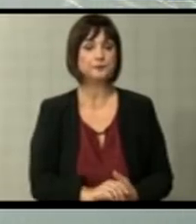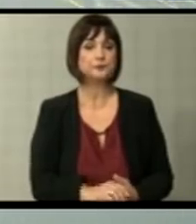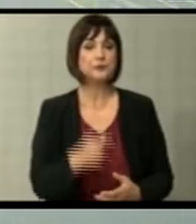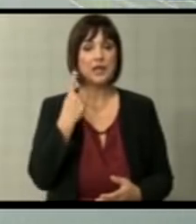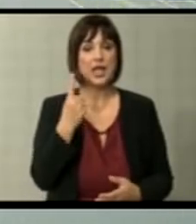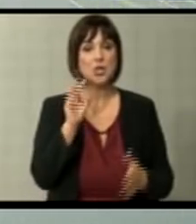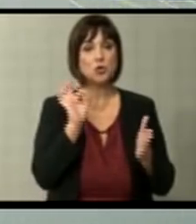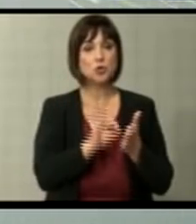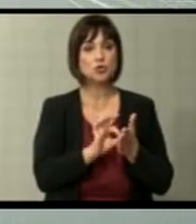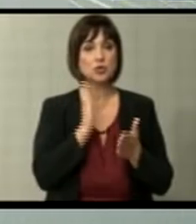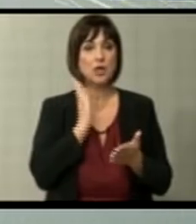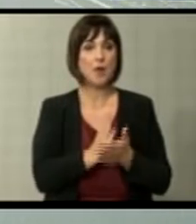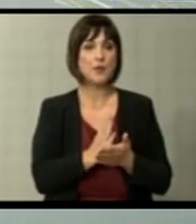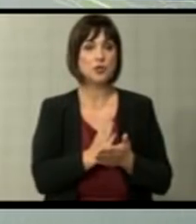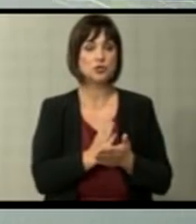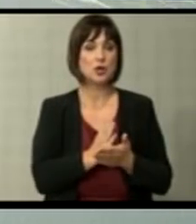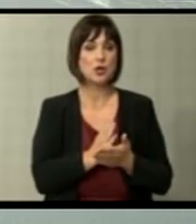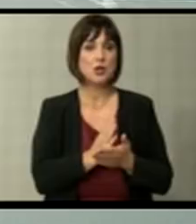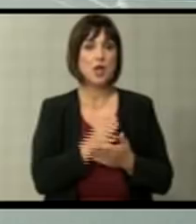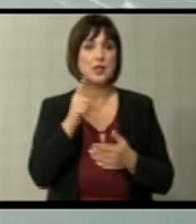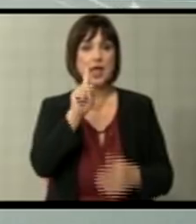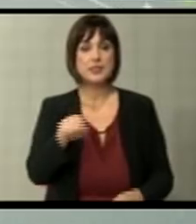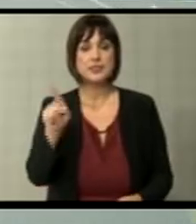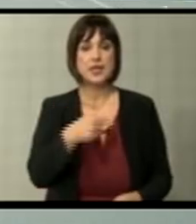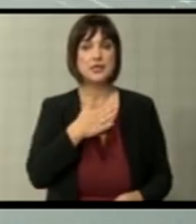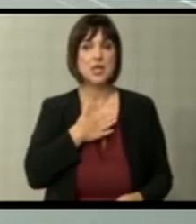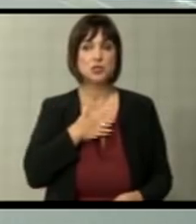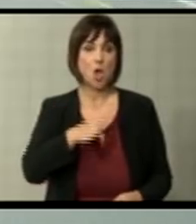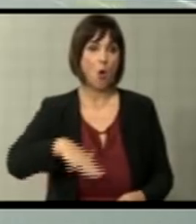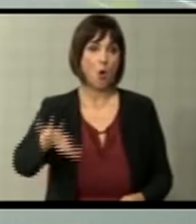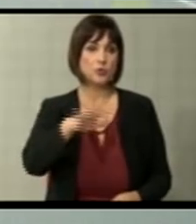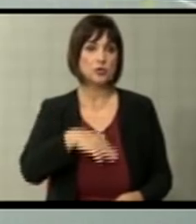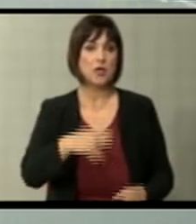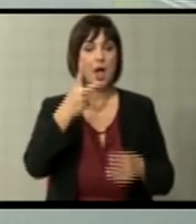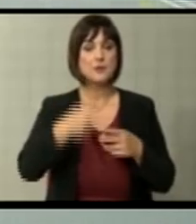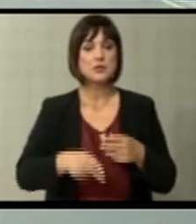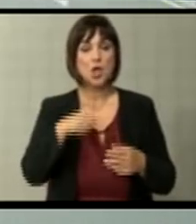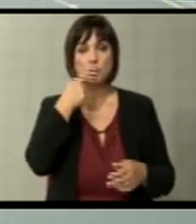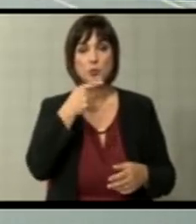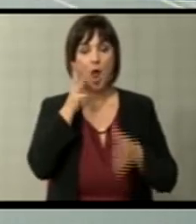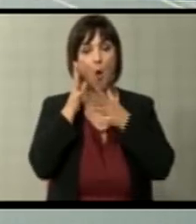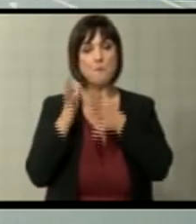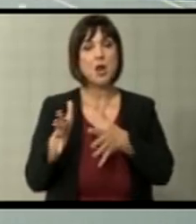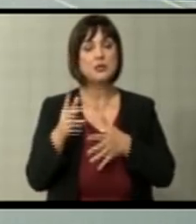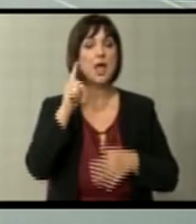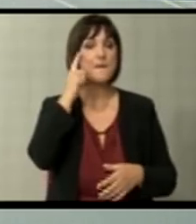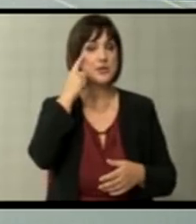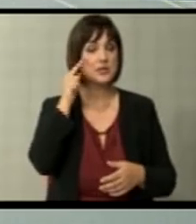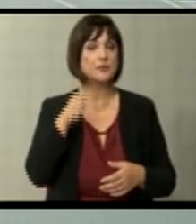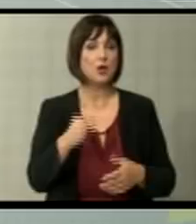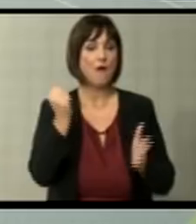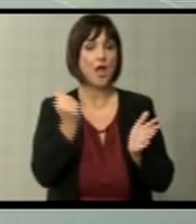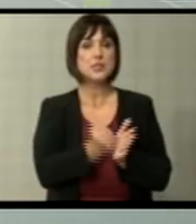една од точките беше и ова е еден тести за нашето обштество да престане говор од на омразата, мислам дека ова